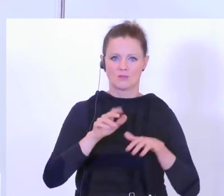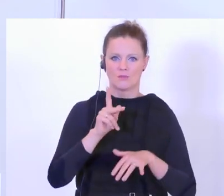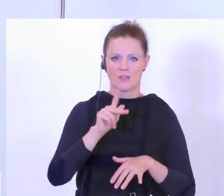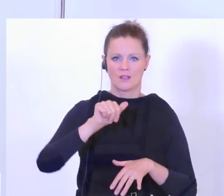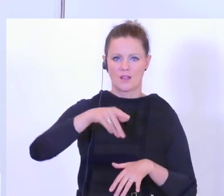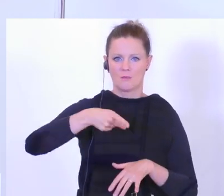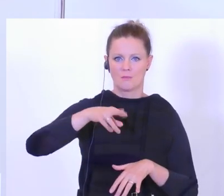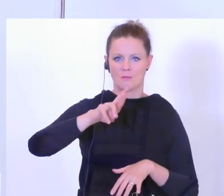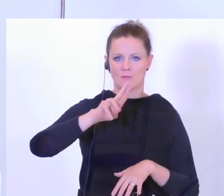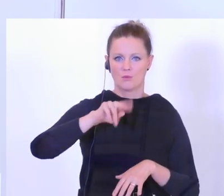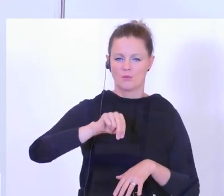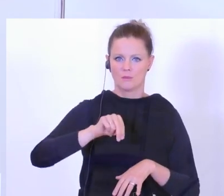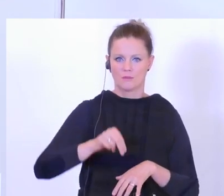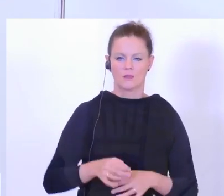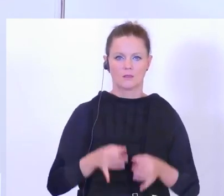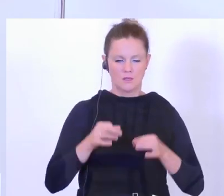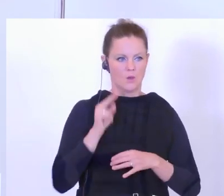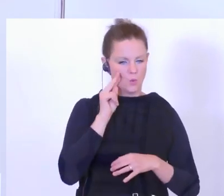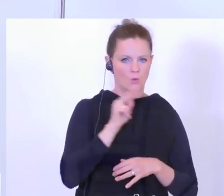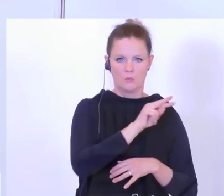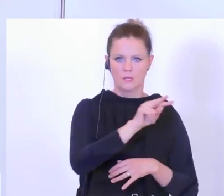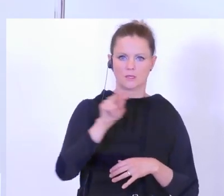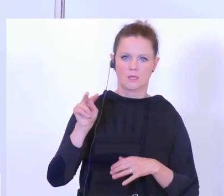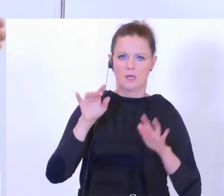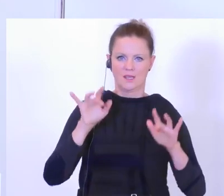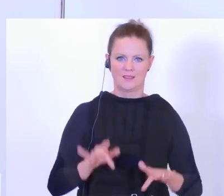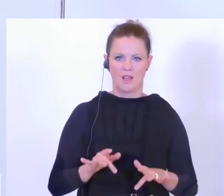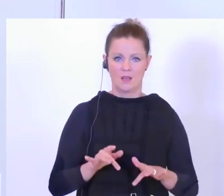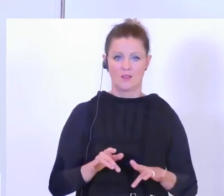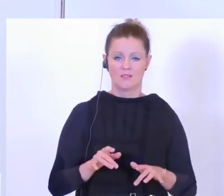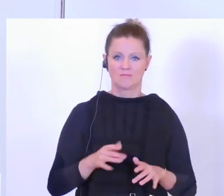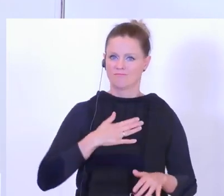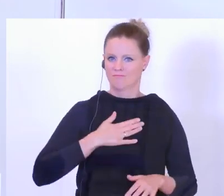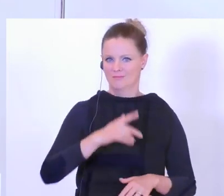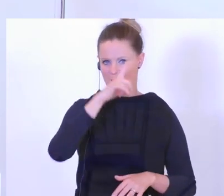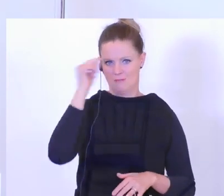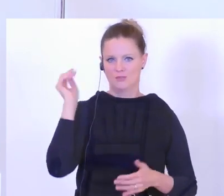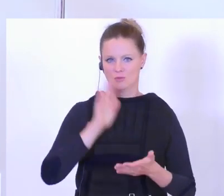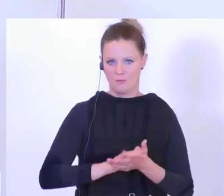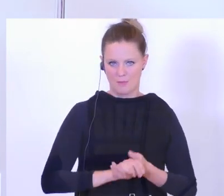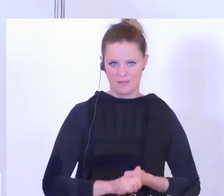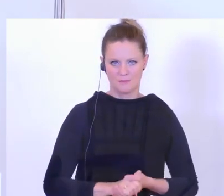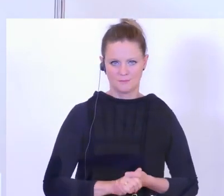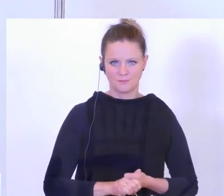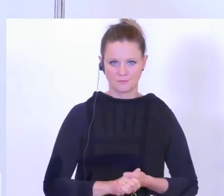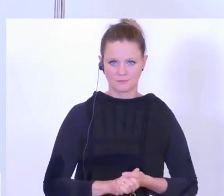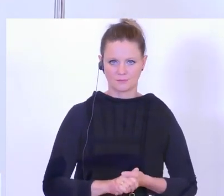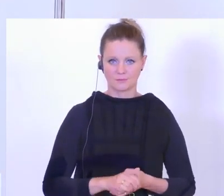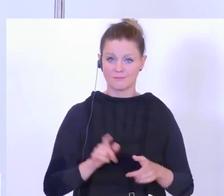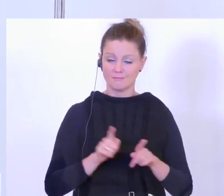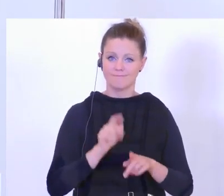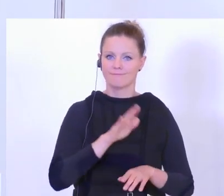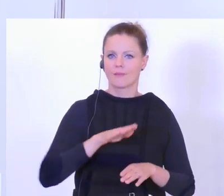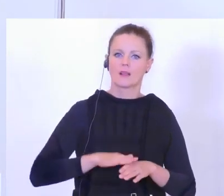die Übersicht bewahrt hat und ein Mensch geblieben ist. Und darüber hinaus gab es in seiner